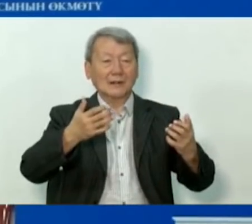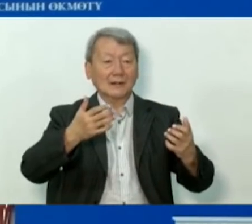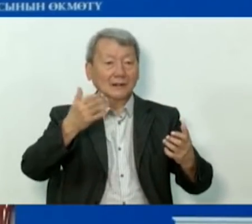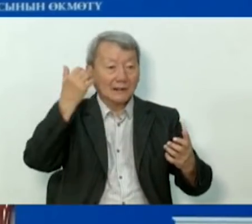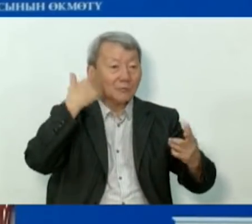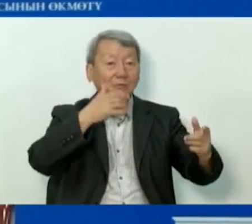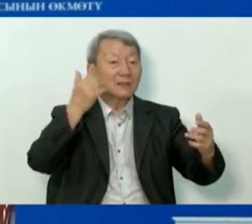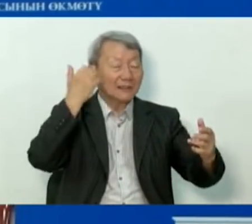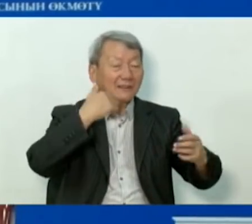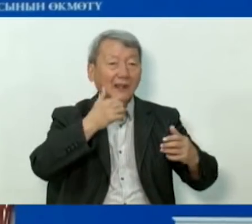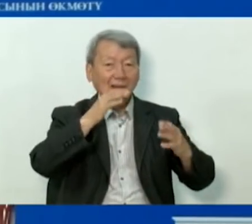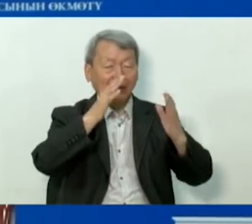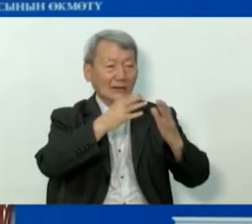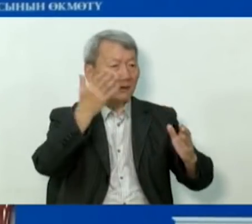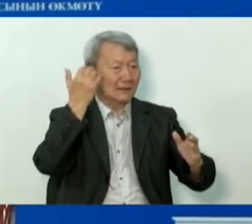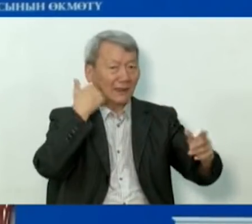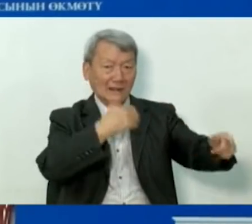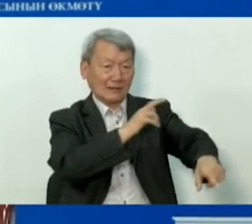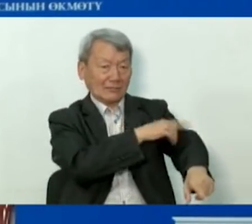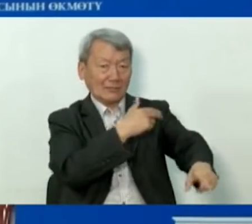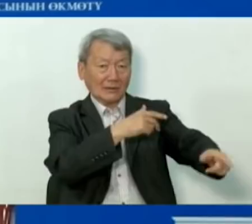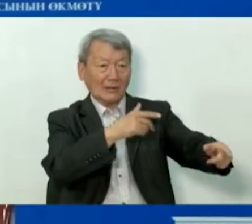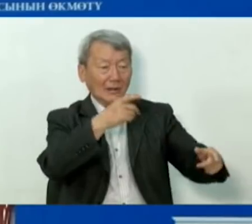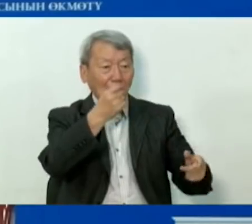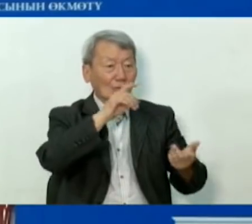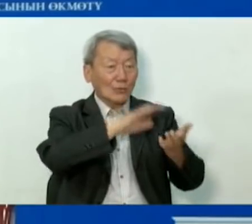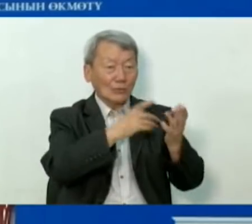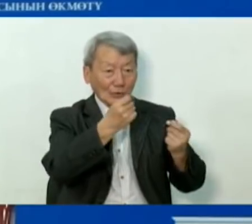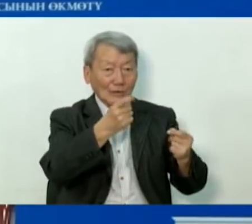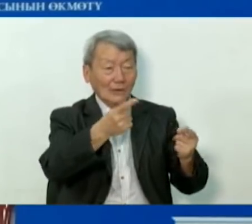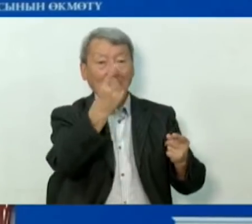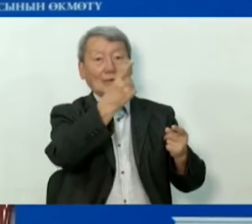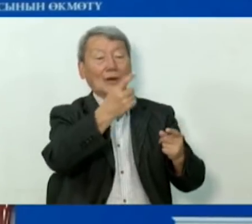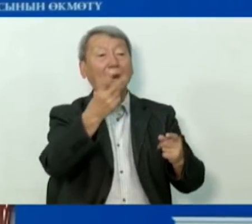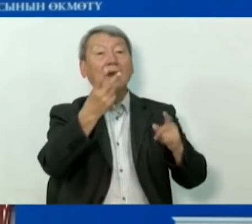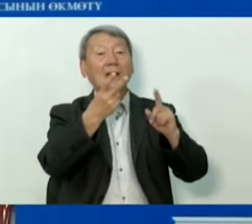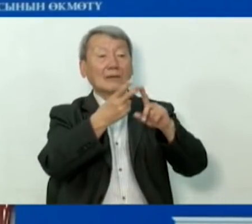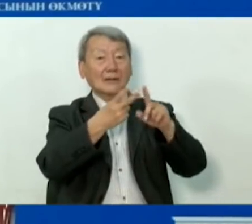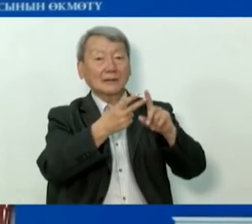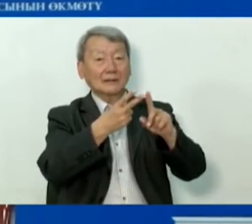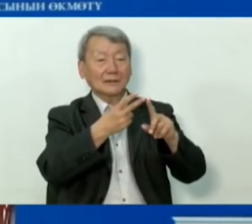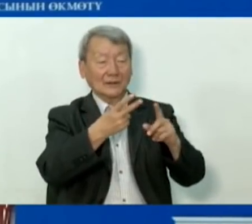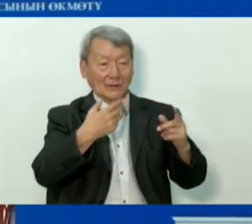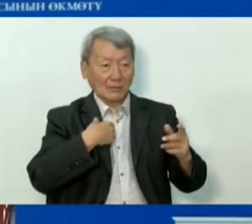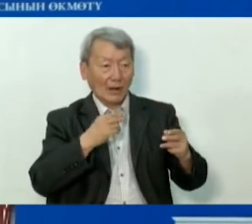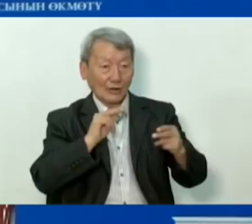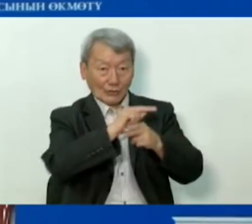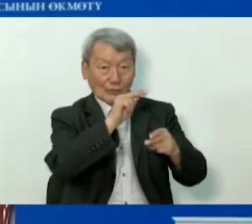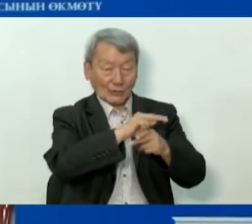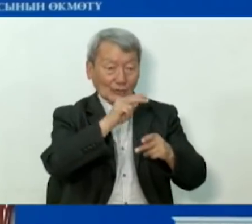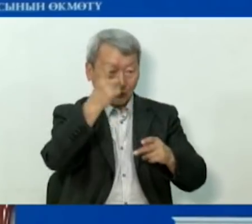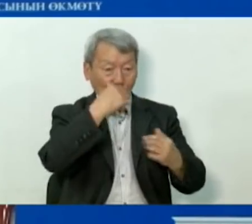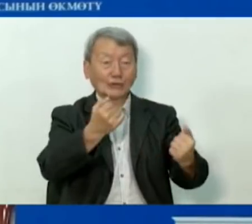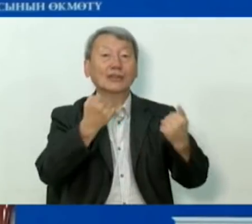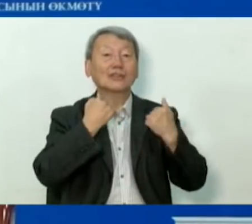Старые больницы, инфекционные отделения в заброшенном состоянии. Маломальские условия создали, это первая очередь. Вторая очередь, значит, мы обучались, средства